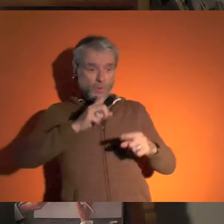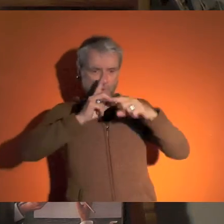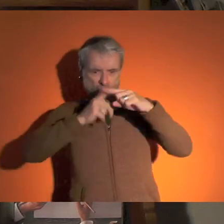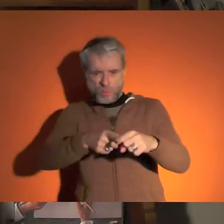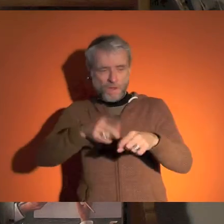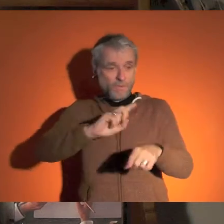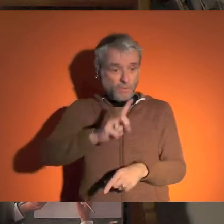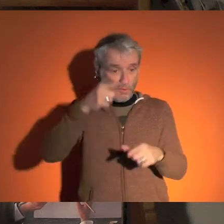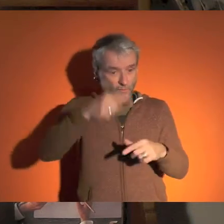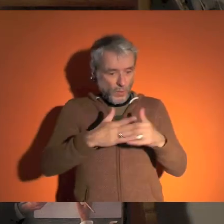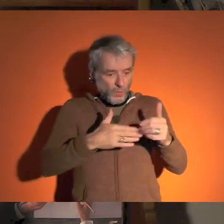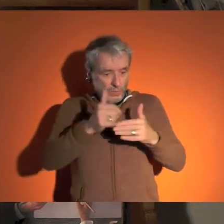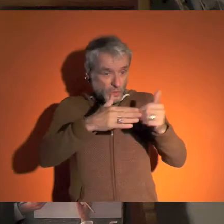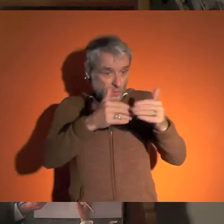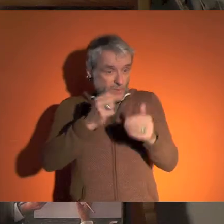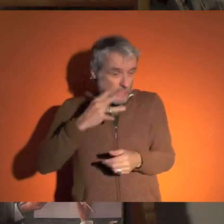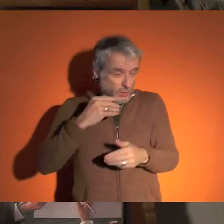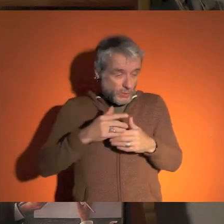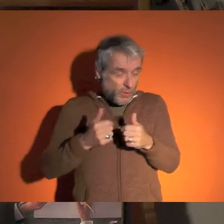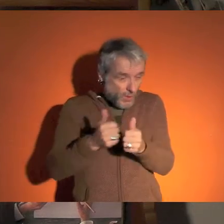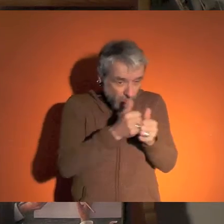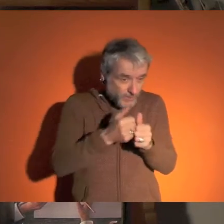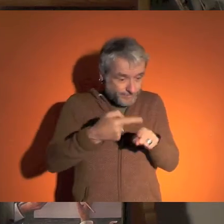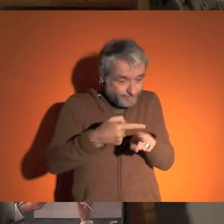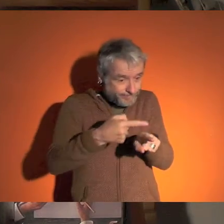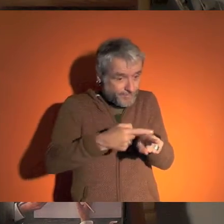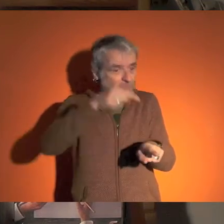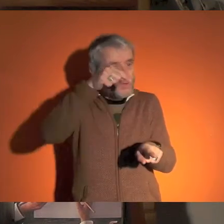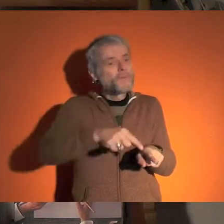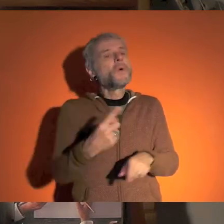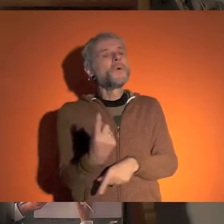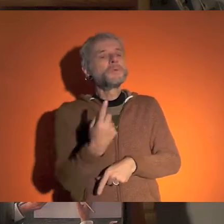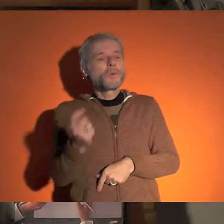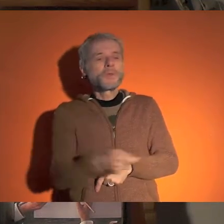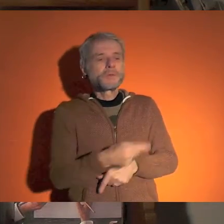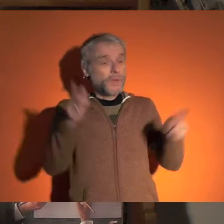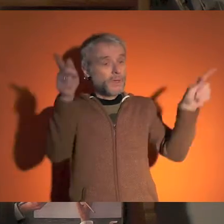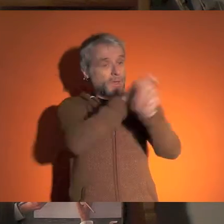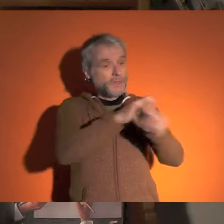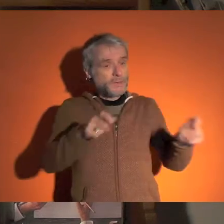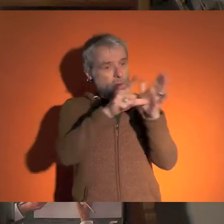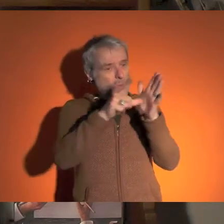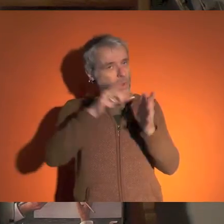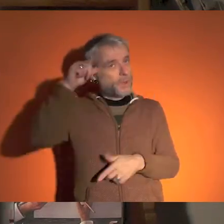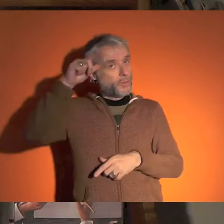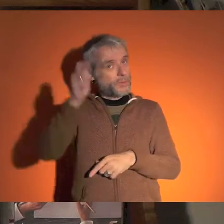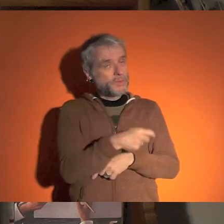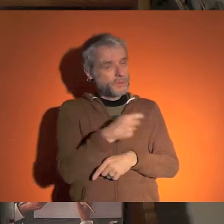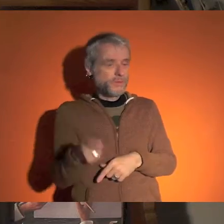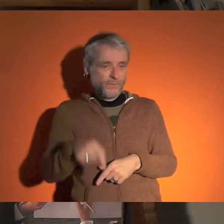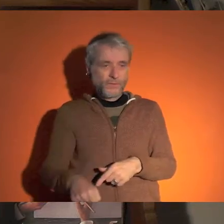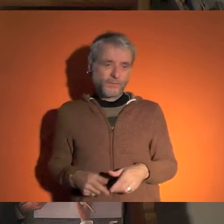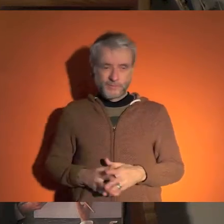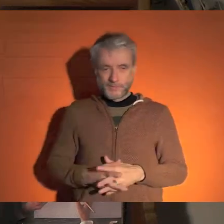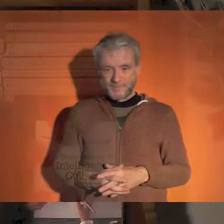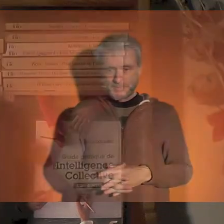stigmatiser, on ne doit pas pointer du doigt, mais on doit bien construire tous les jours en respectant, évidemment, strictement,